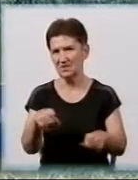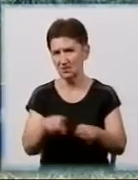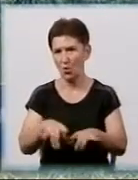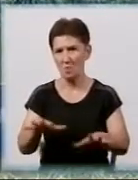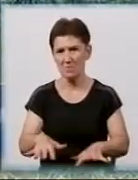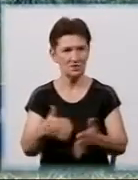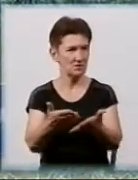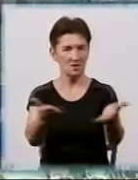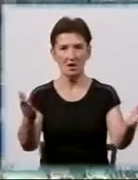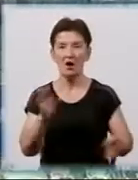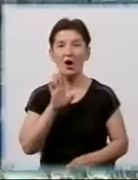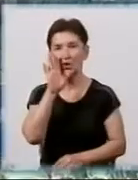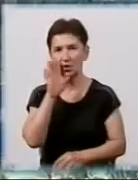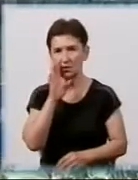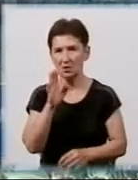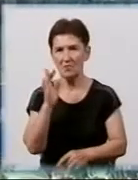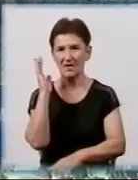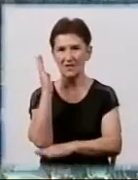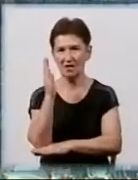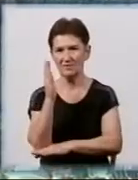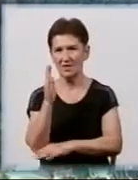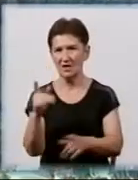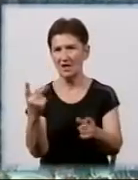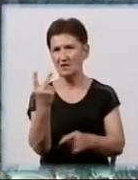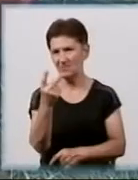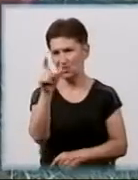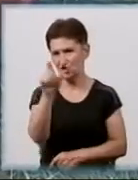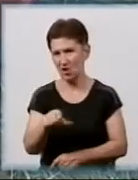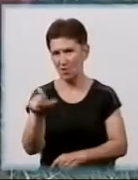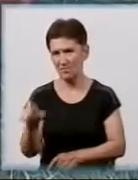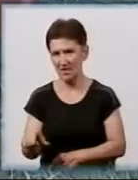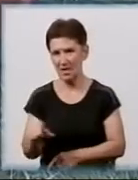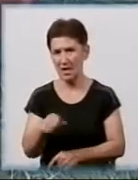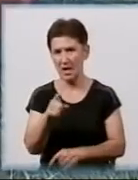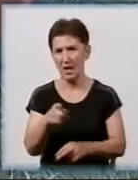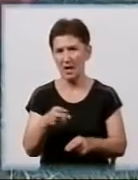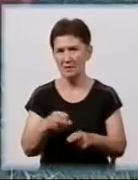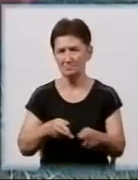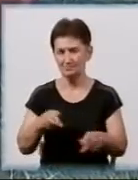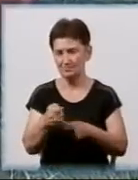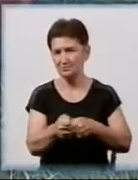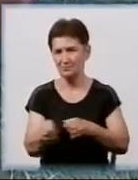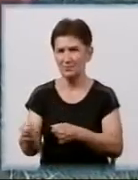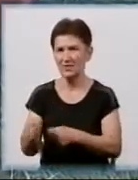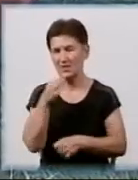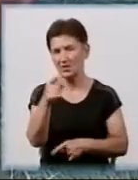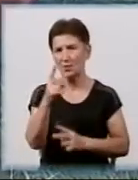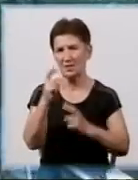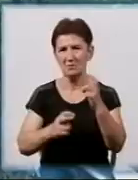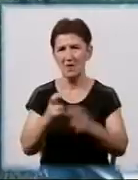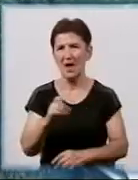місце о 9-й ранку. Поряд з поваленими деревами перебували двоє чоловіків з бензопилами. Ми представилися працівниками підприємства